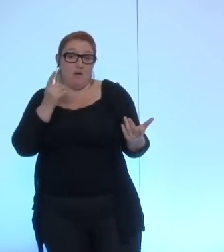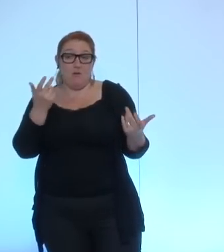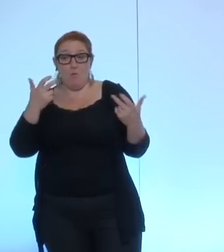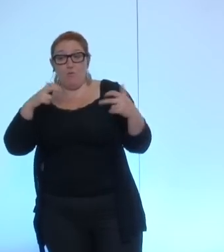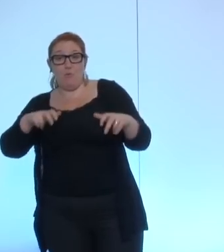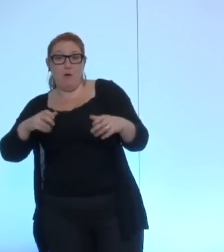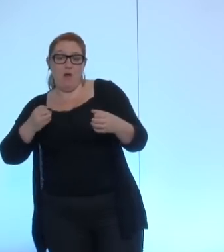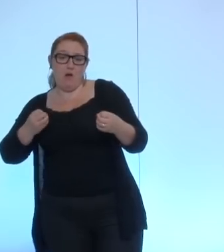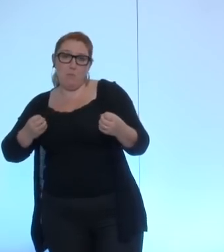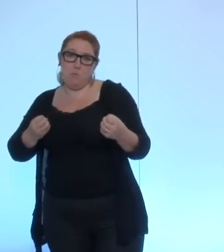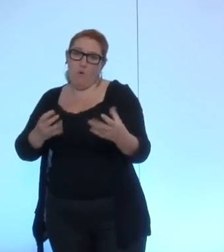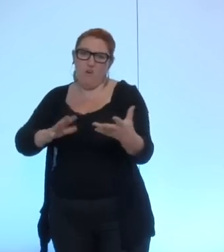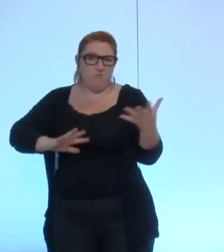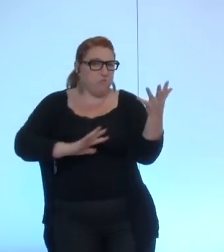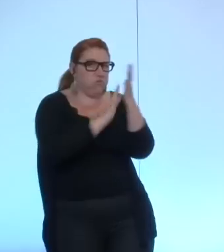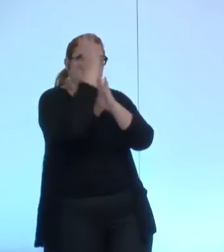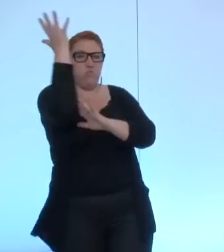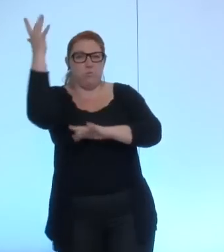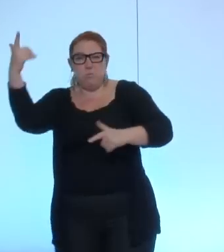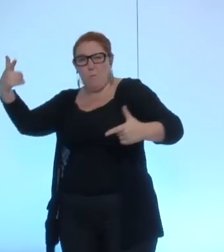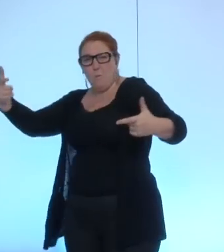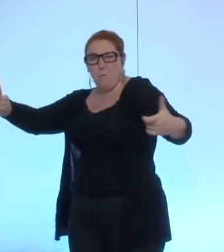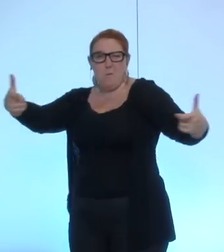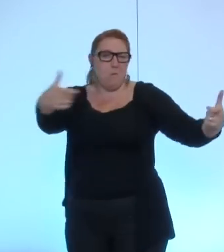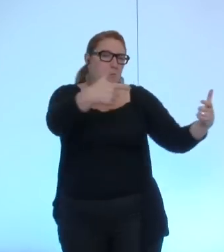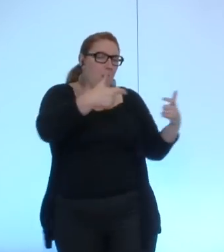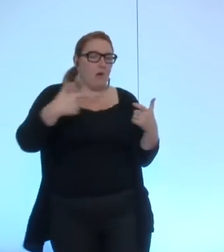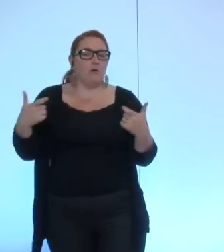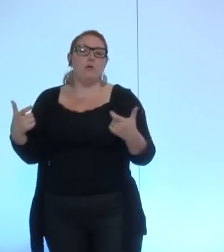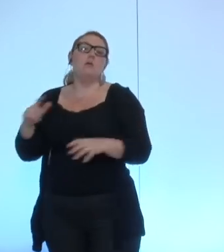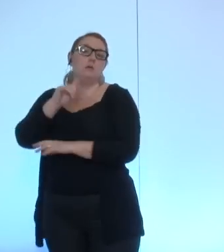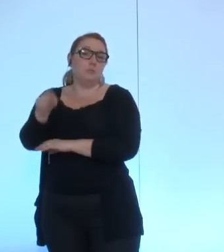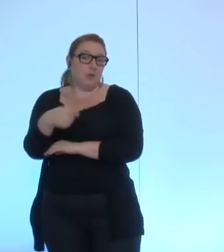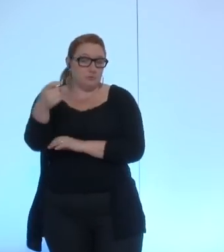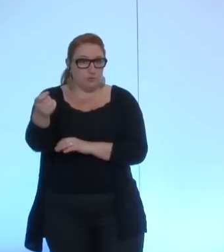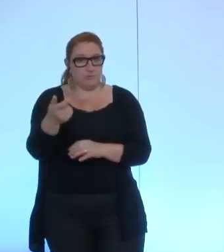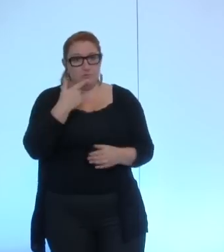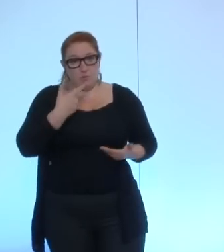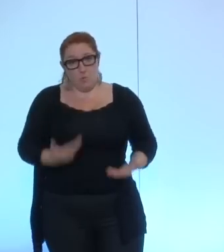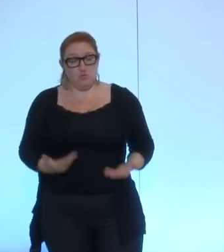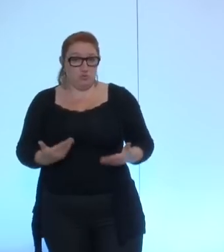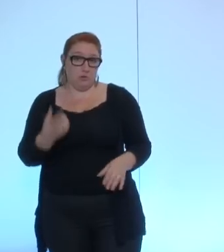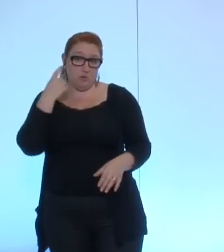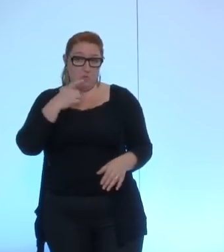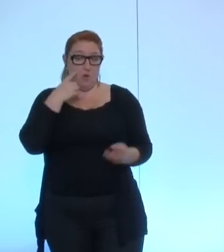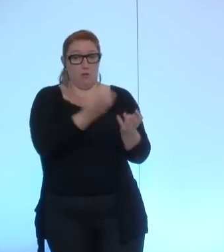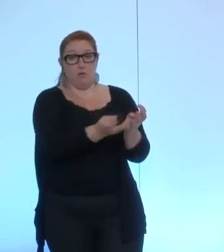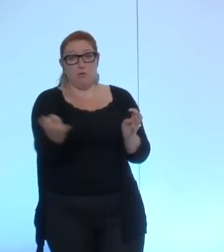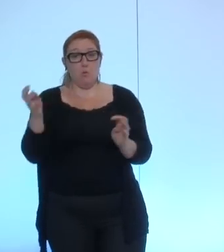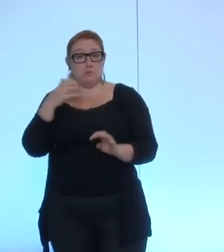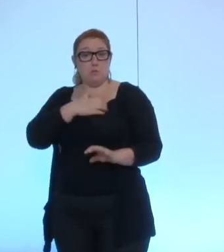enflammer des polémiques et donc nous pouvons aujourd'hui constater que ce débat au sein du conseil municipal